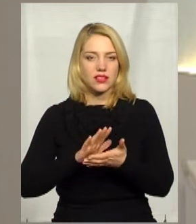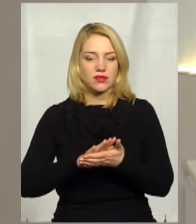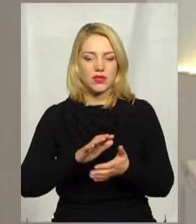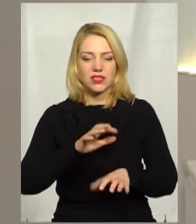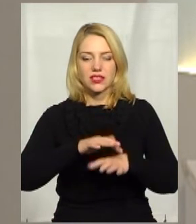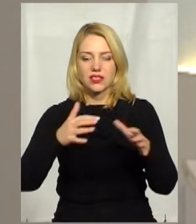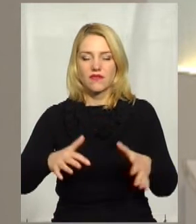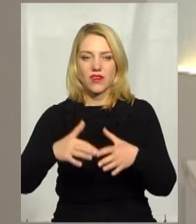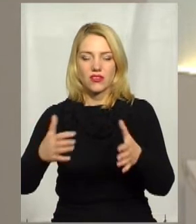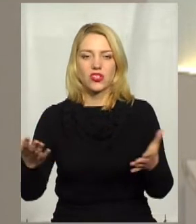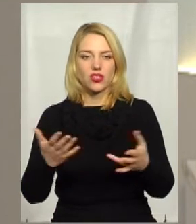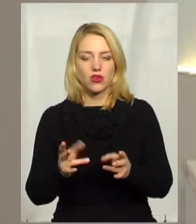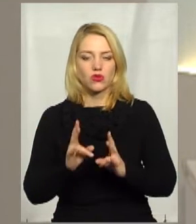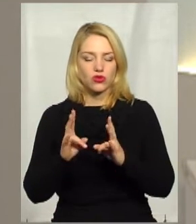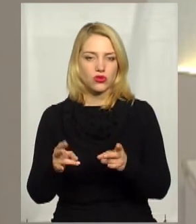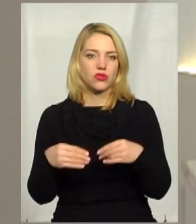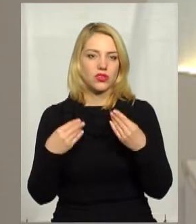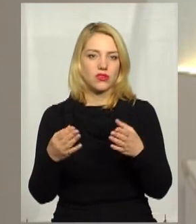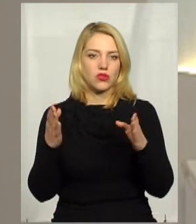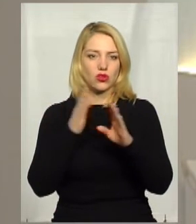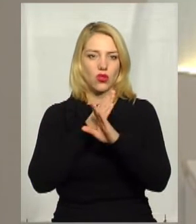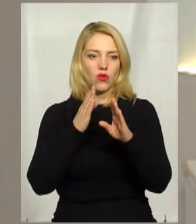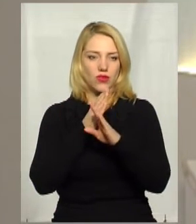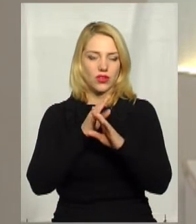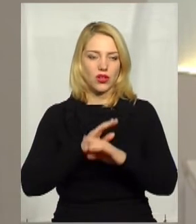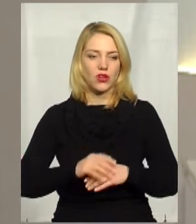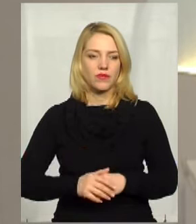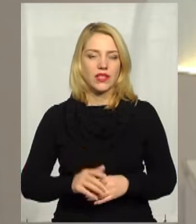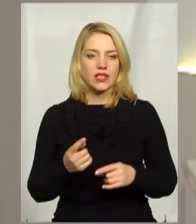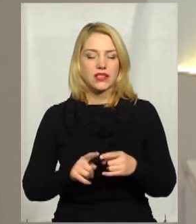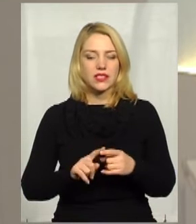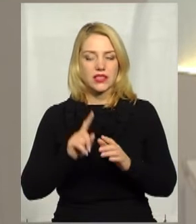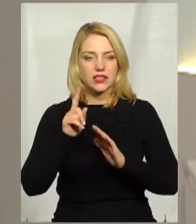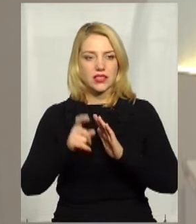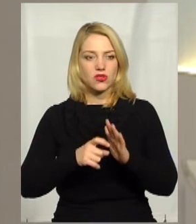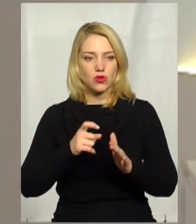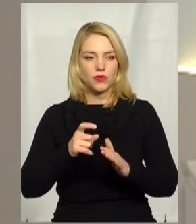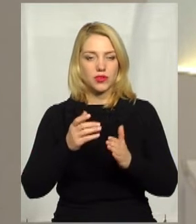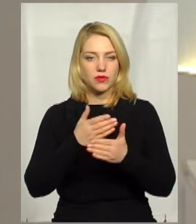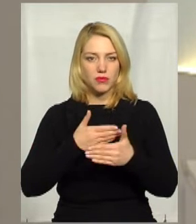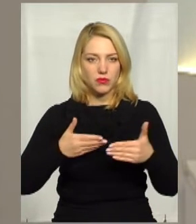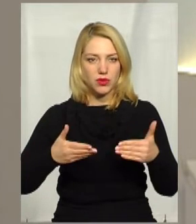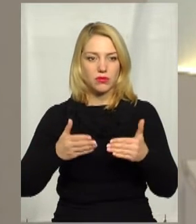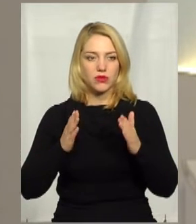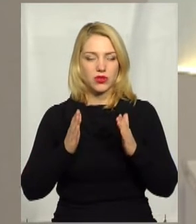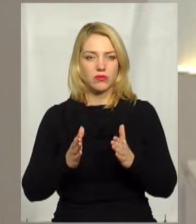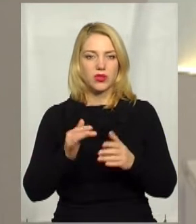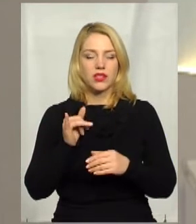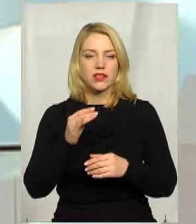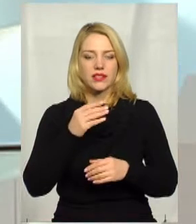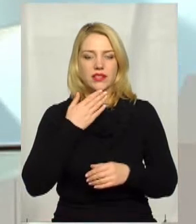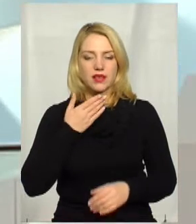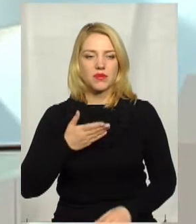якої шкоди вони завдають довкіллю? Це з'ясовуватимемо зі